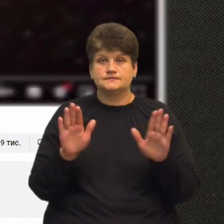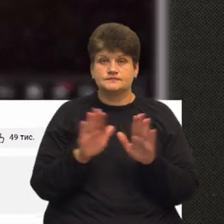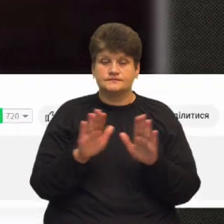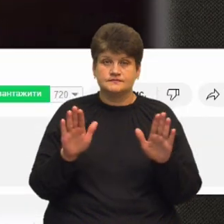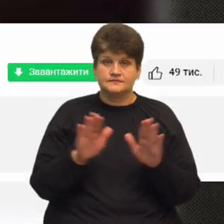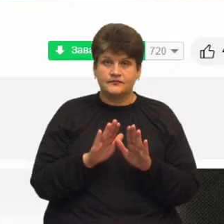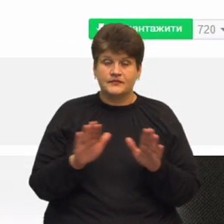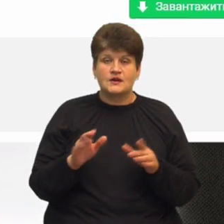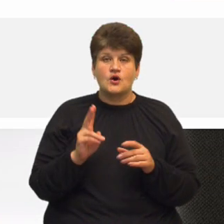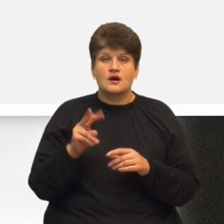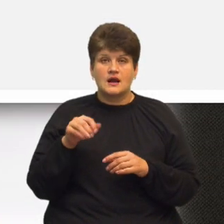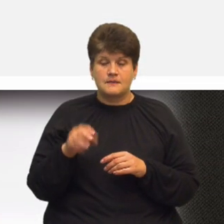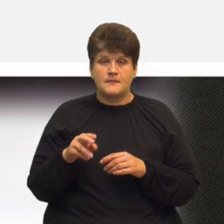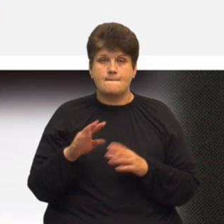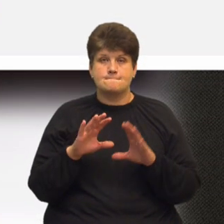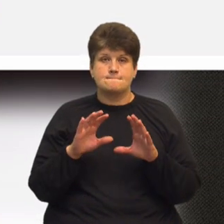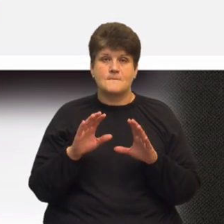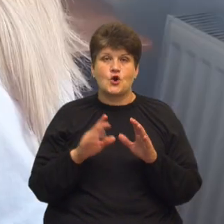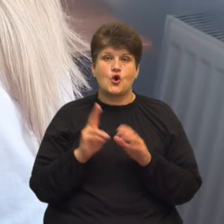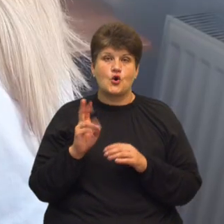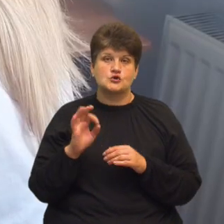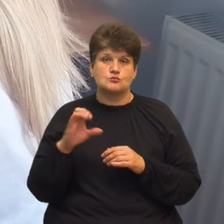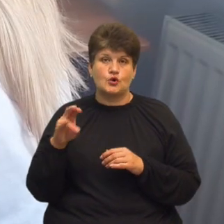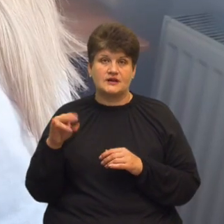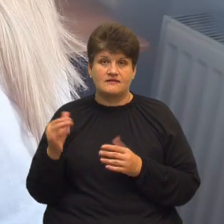«Космонавти» за місяць зібрав мільйон переглядів на ютубі.